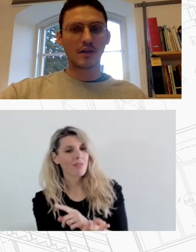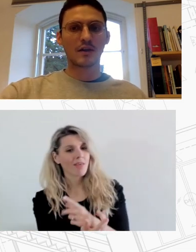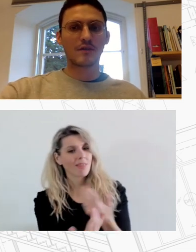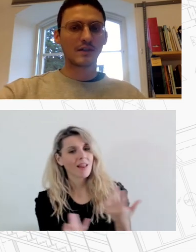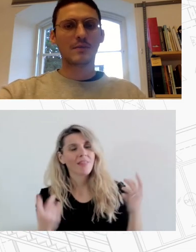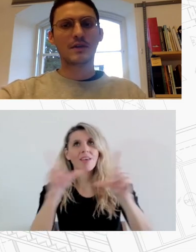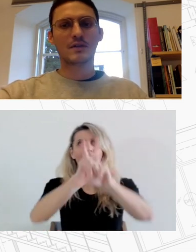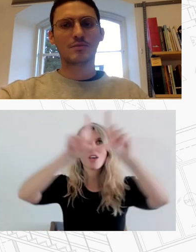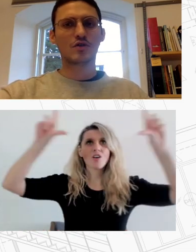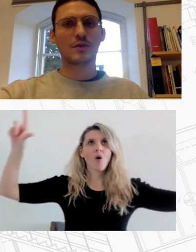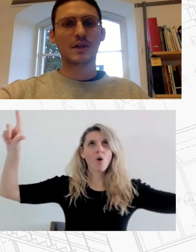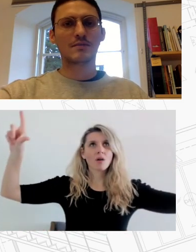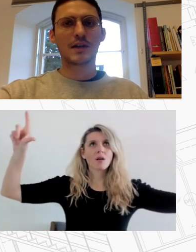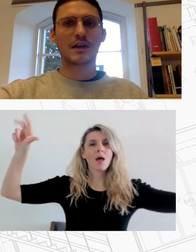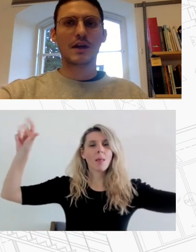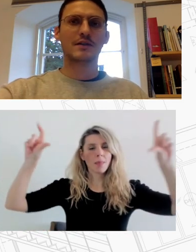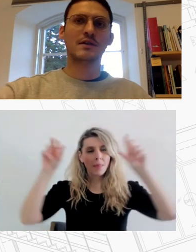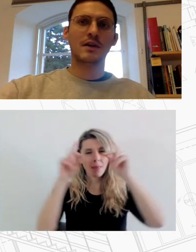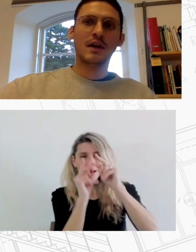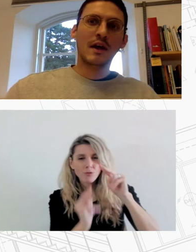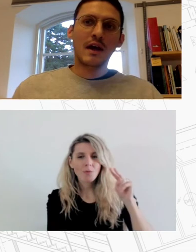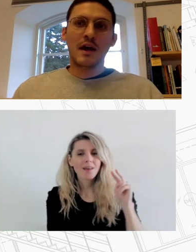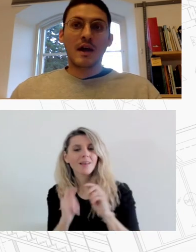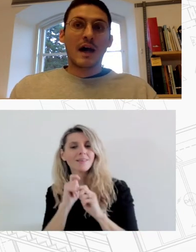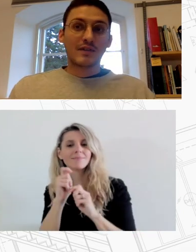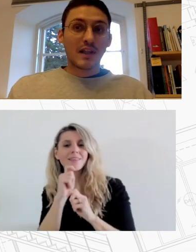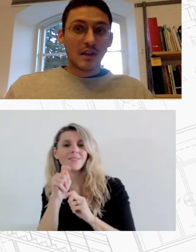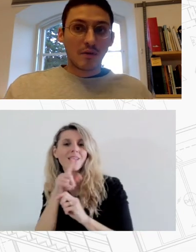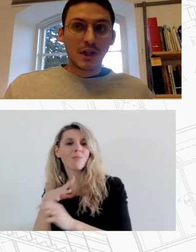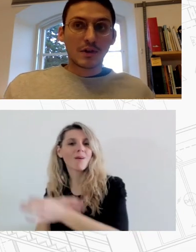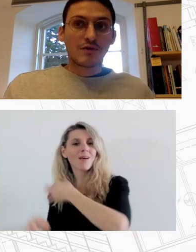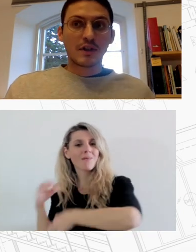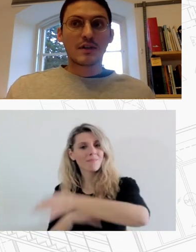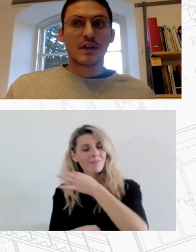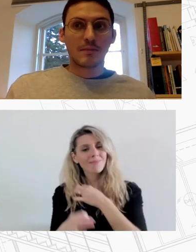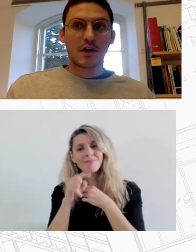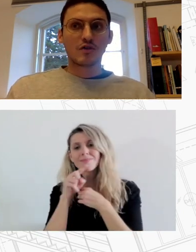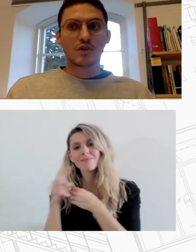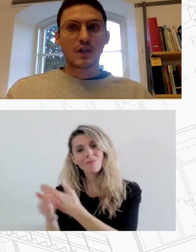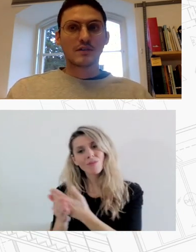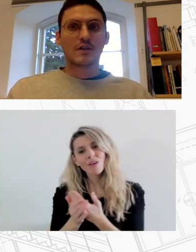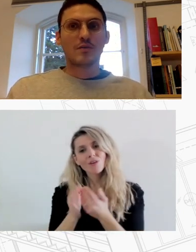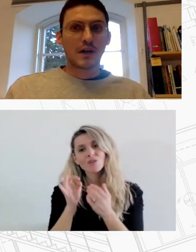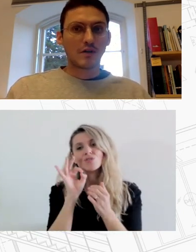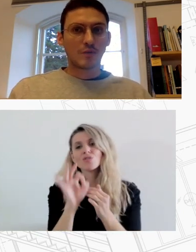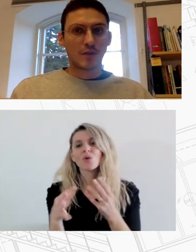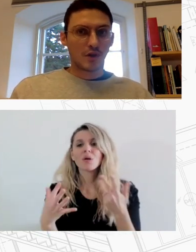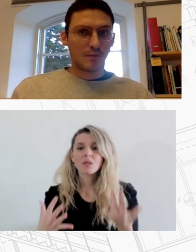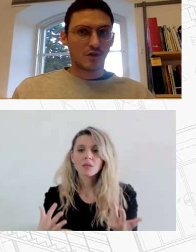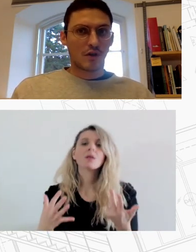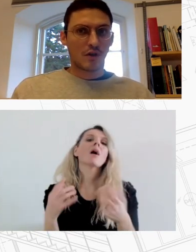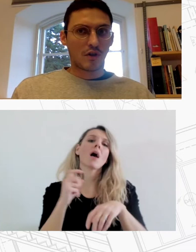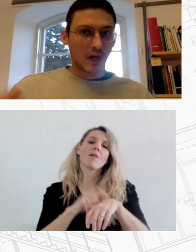εικόνα και φτάσαμε στις προσωπικές μαρτυρίες Αυτά τα δεδομένα μας βοήθησαν να τεκνηριώσουμε το στεγαστικό παράδοξο που